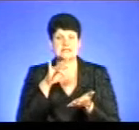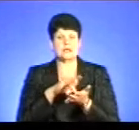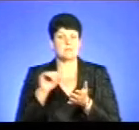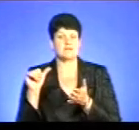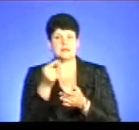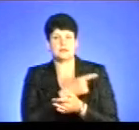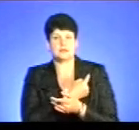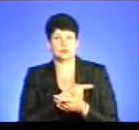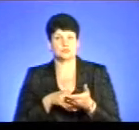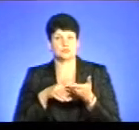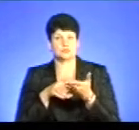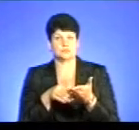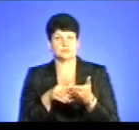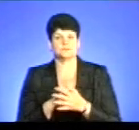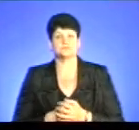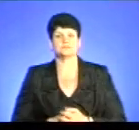-санітарної допомоги.